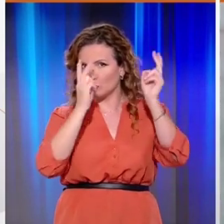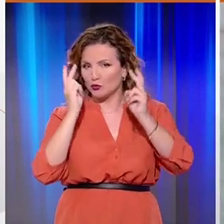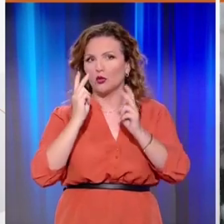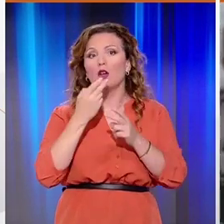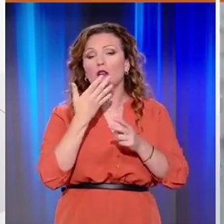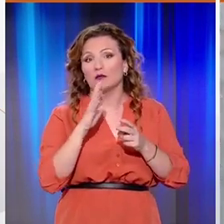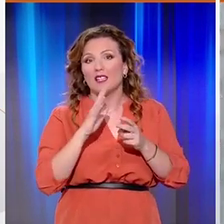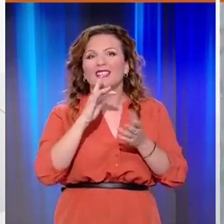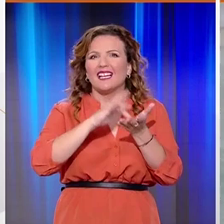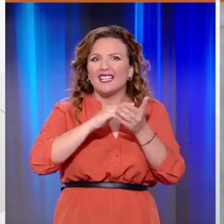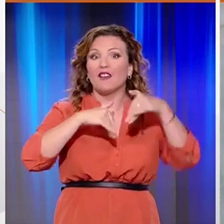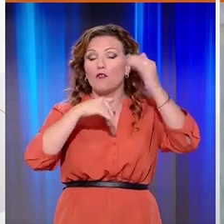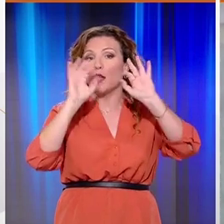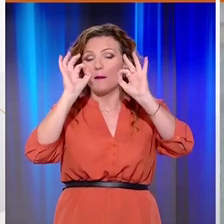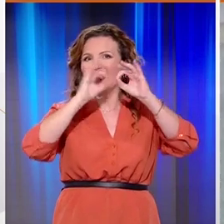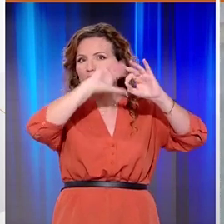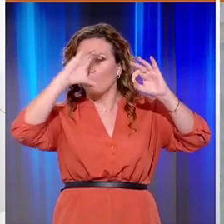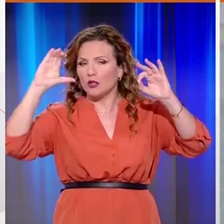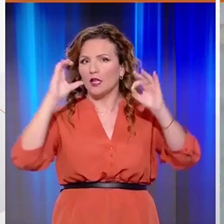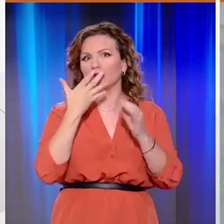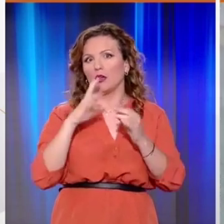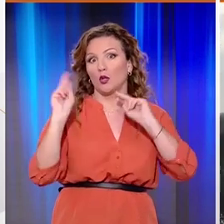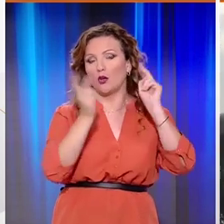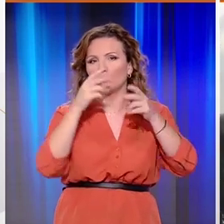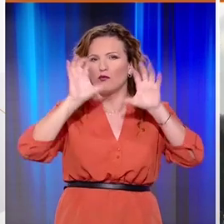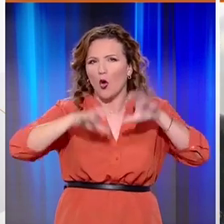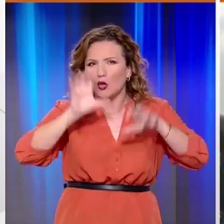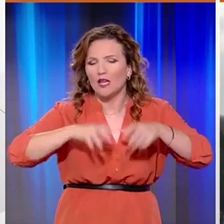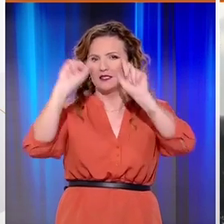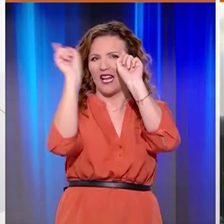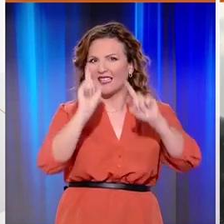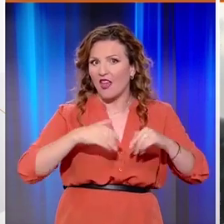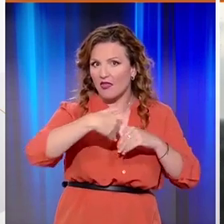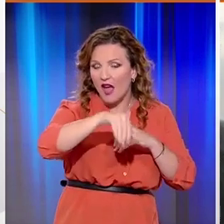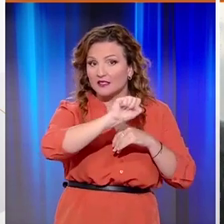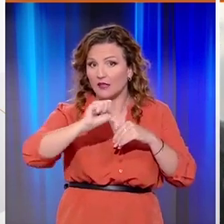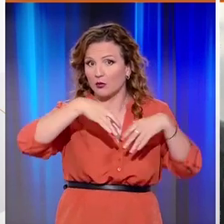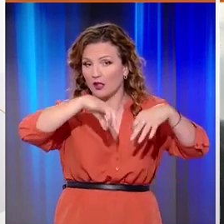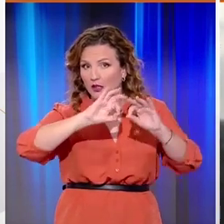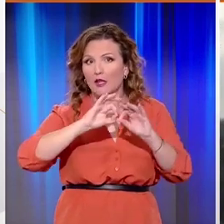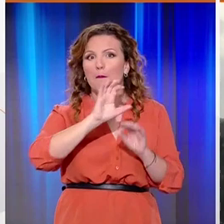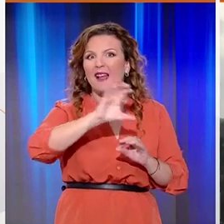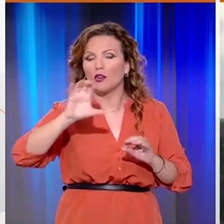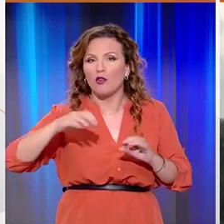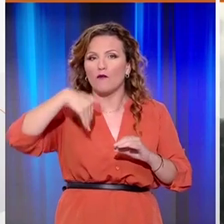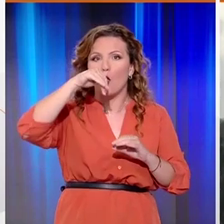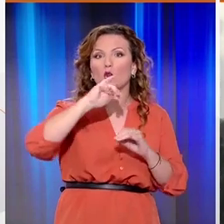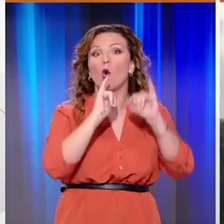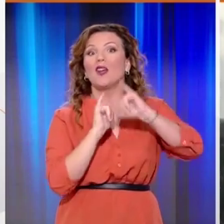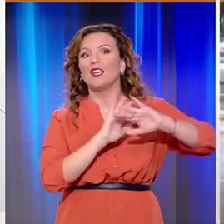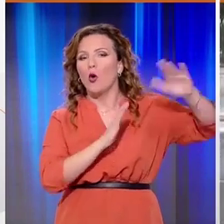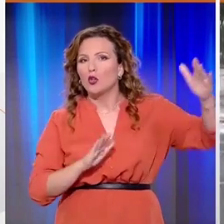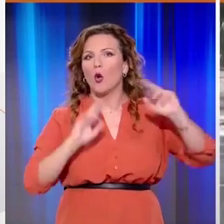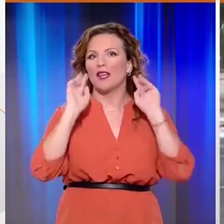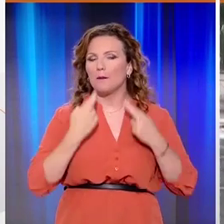πρόσκαιρη επιδίνωση στην Κεντρική και Βόρεια Μακεδονία, όπου θα εκδηλωθούν βροχές και καταγίδες. Οι περιοχές που θα επηρεαστούν θα είναι το Βόρειο Ιόνιο,